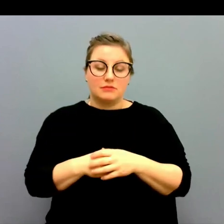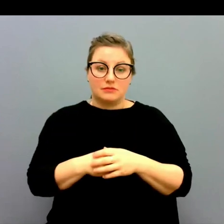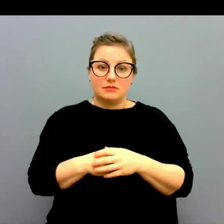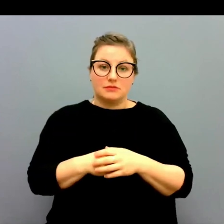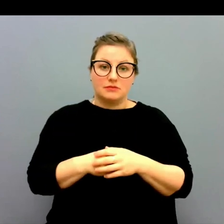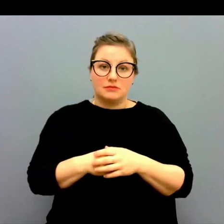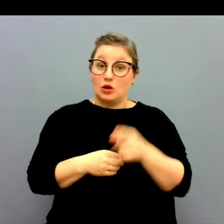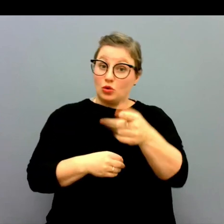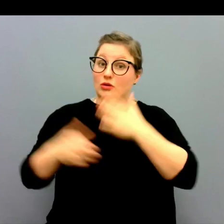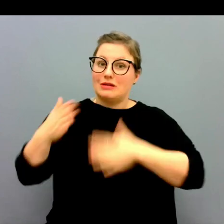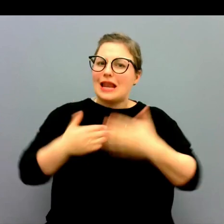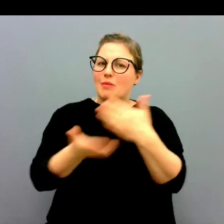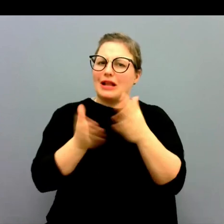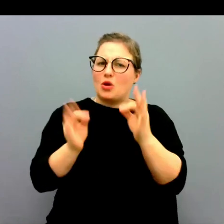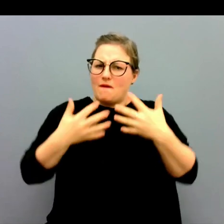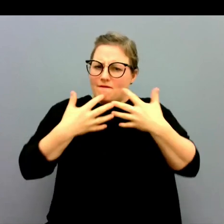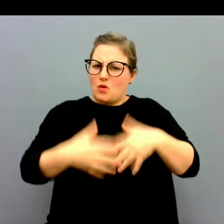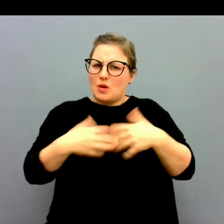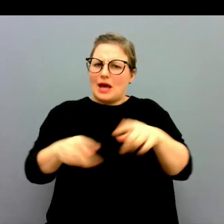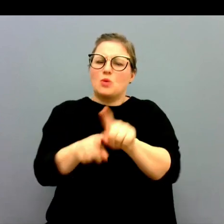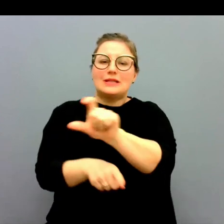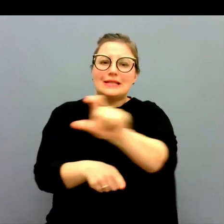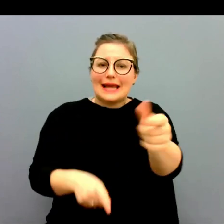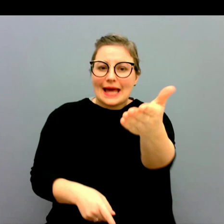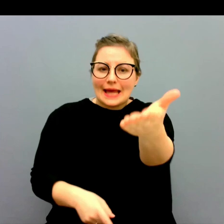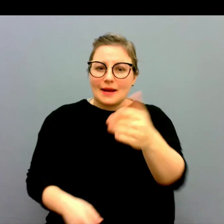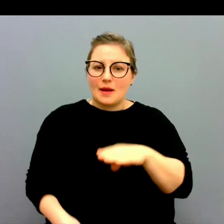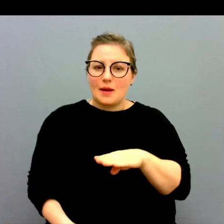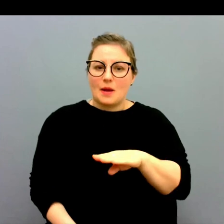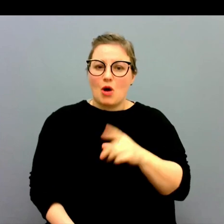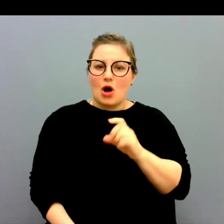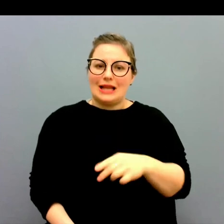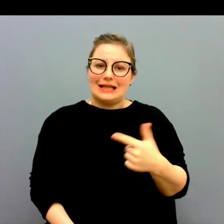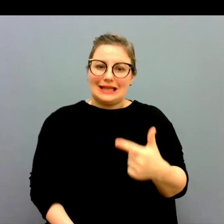Är det något som, ja du får gärna berätta hur det här fungerar hos er.